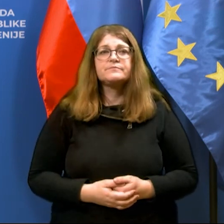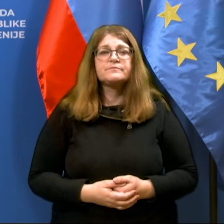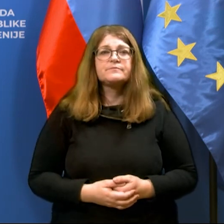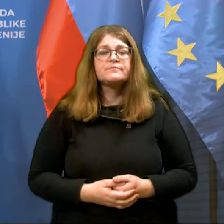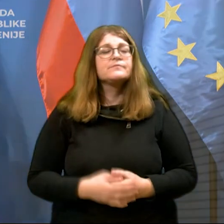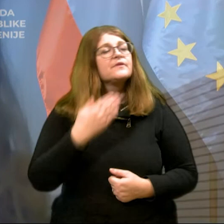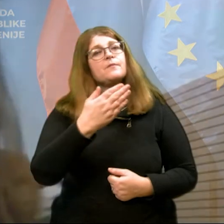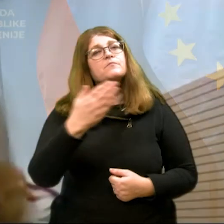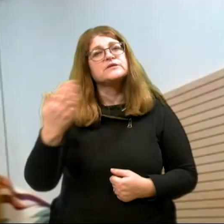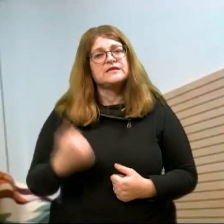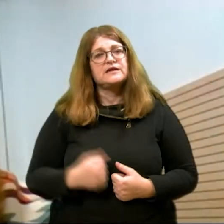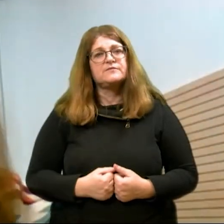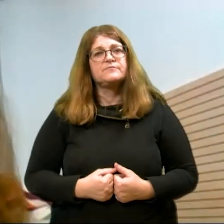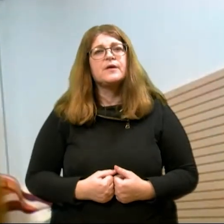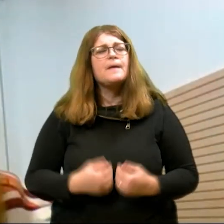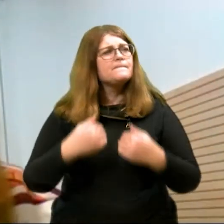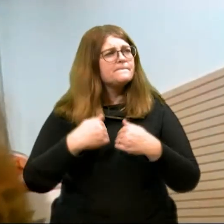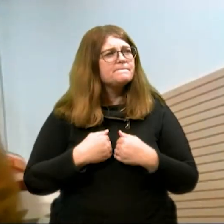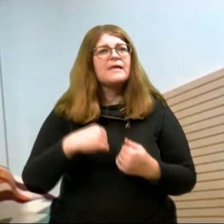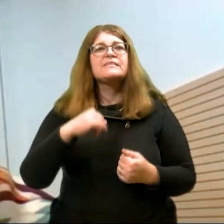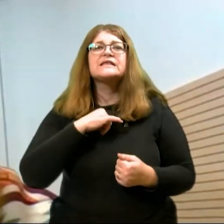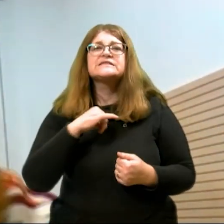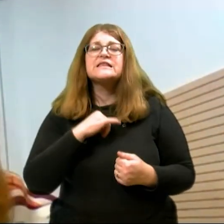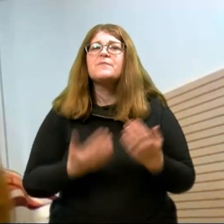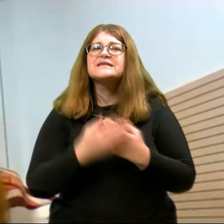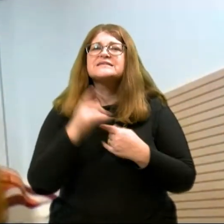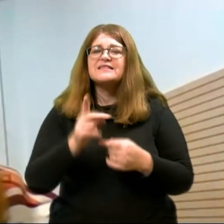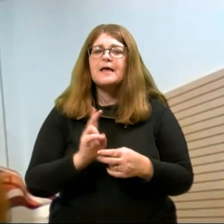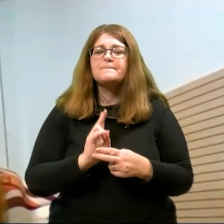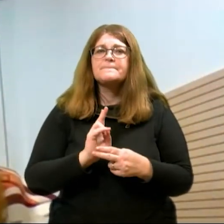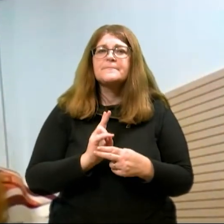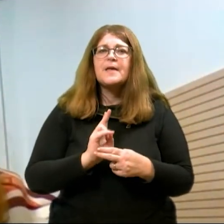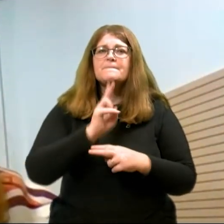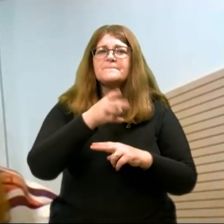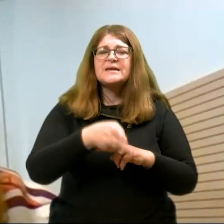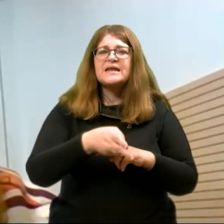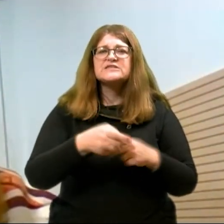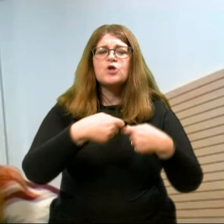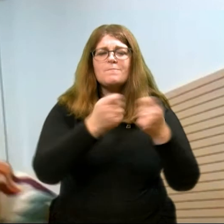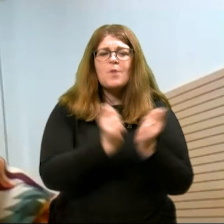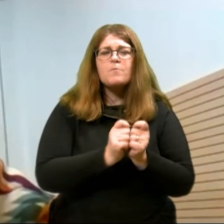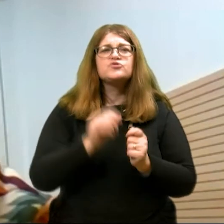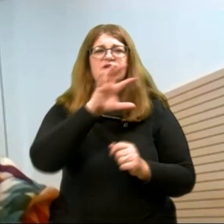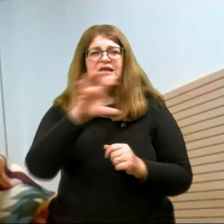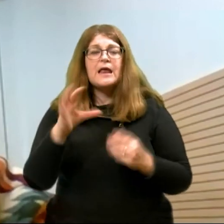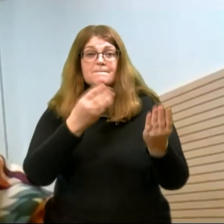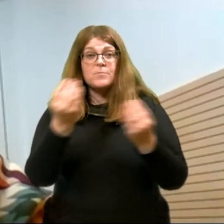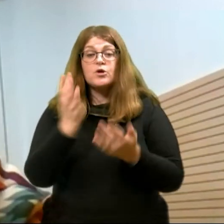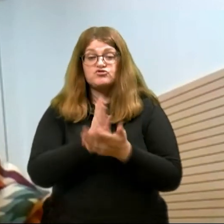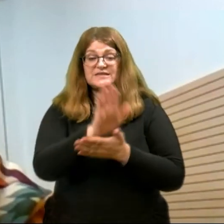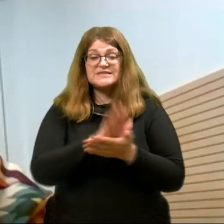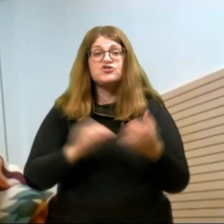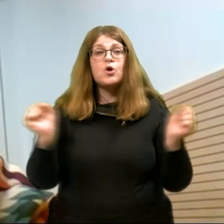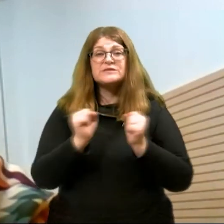Ja, pozdravljenje Eva Furle. Meni pa samo zanima za ta pristop občin oziroma regi. Zdaj mnoge, ki začnejo že zimske